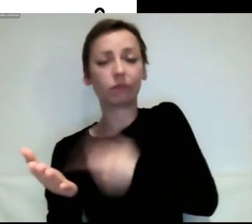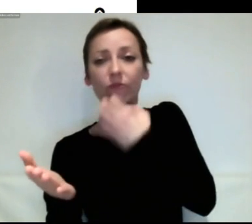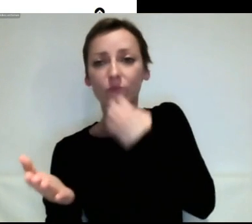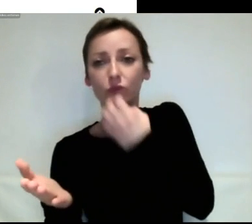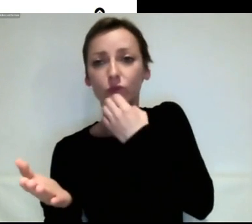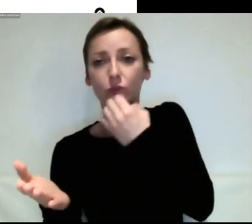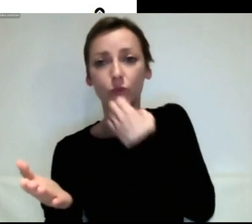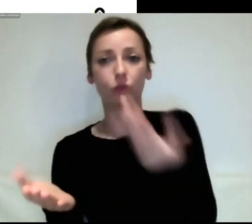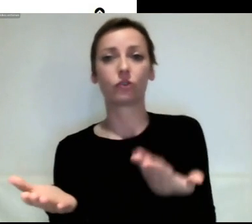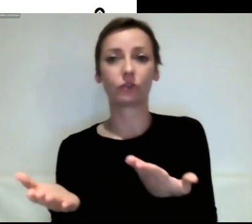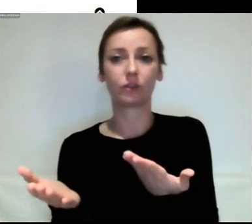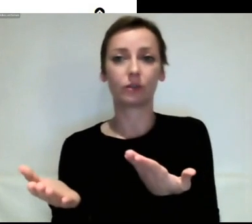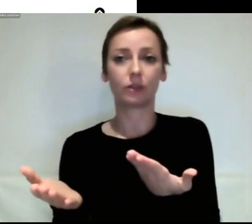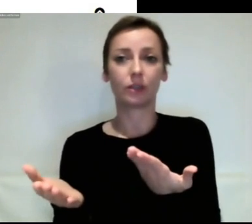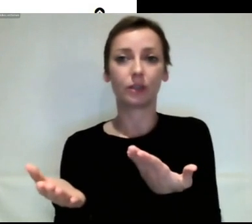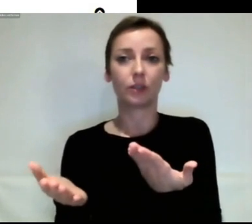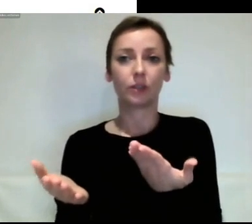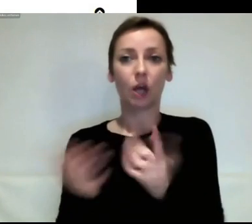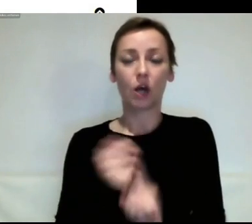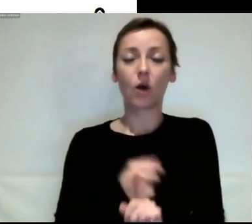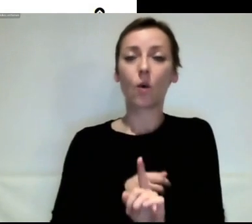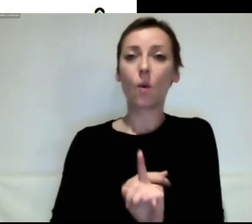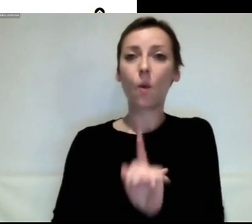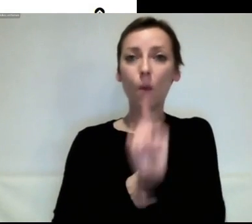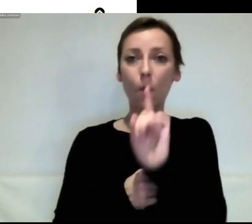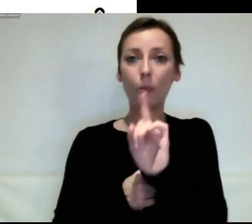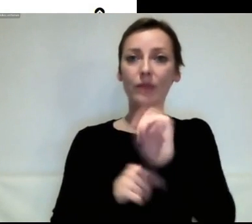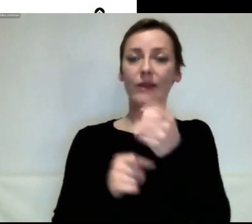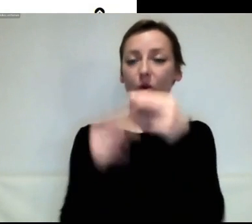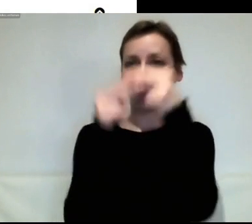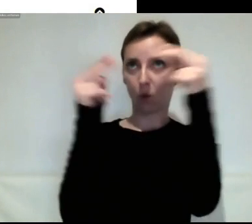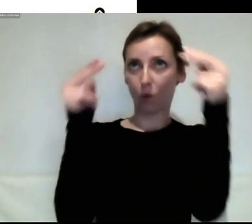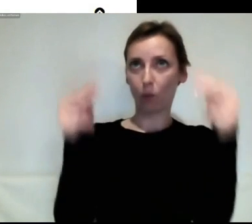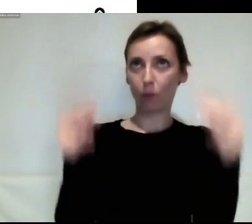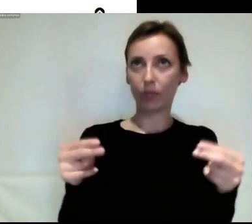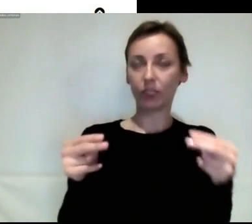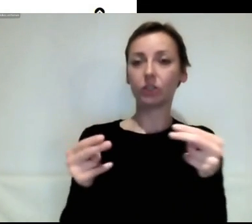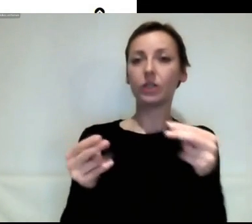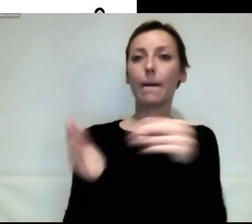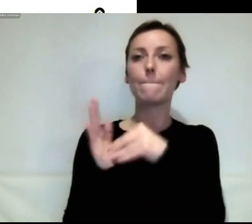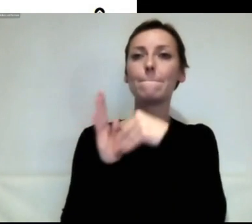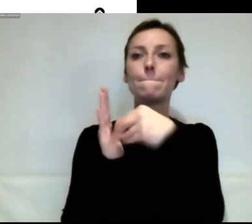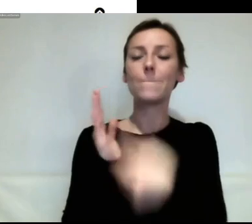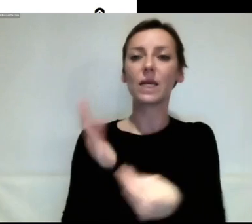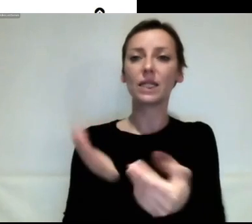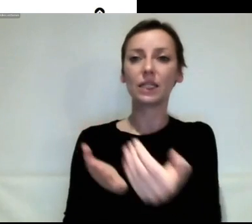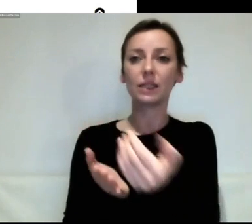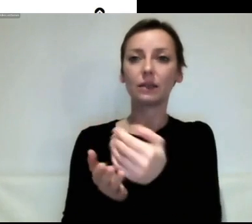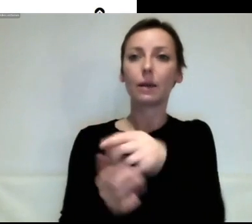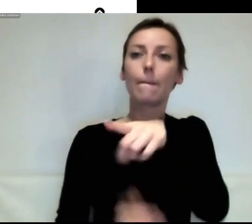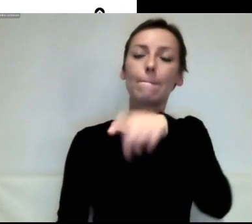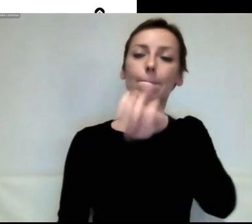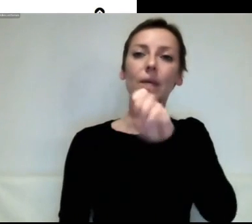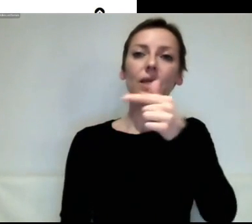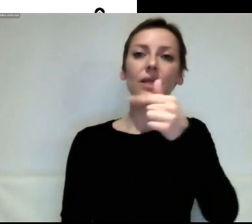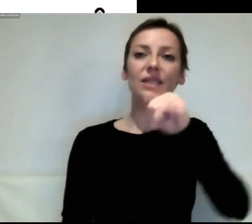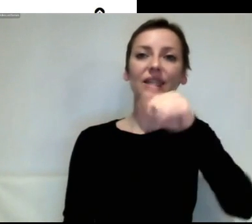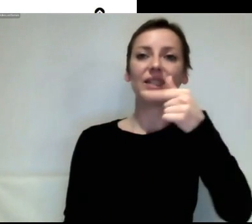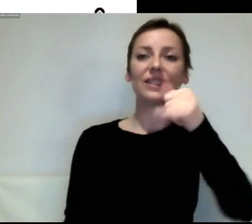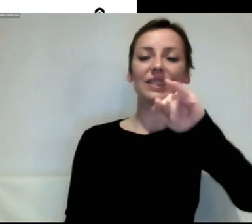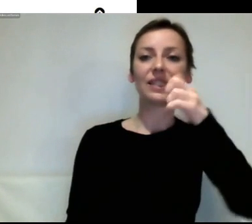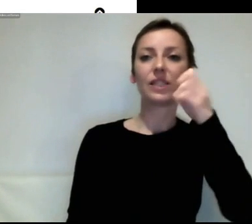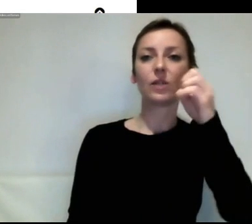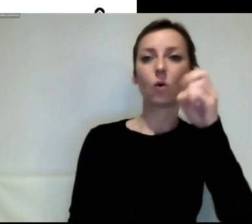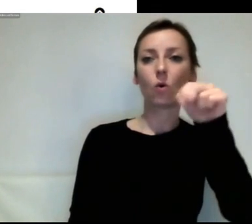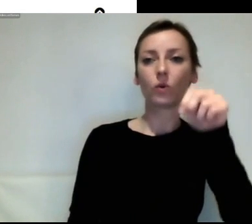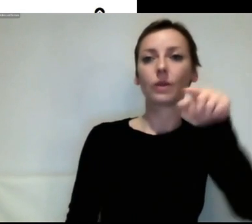genau hier oben seht ihr auf unserer Webseite petition.klima-mitbestimmung.jetzt. Da bekommt